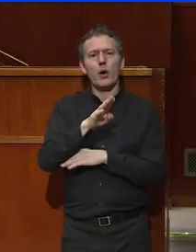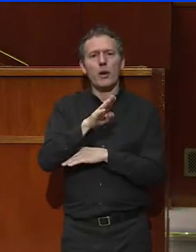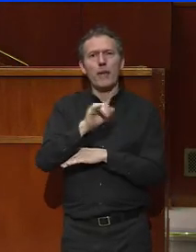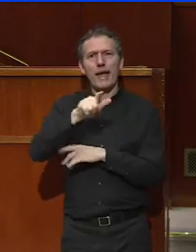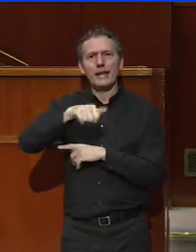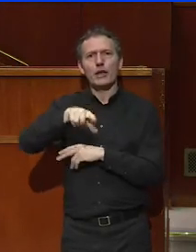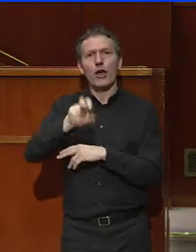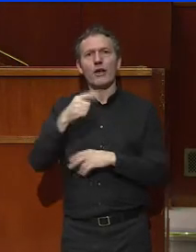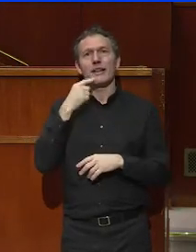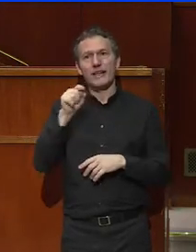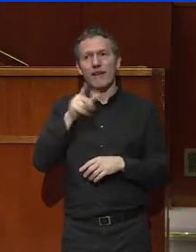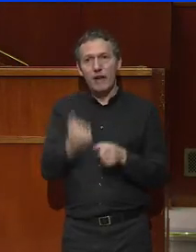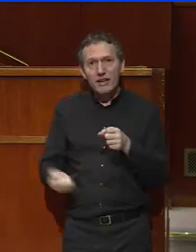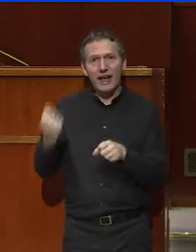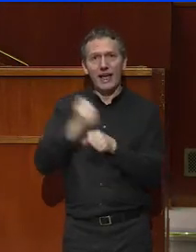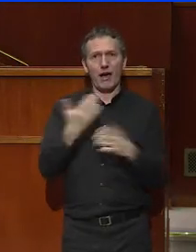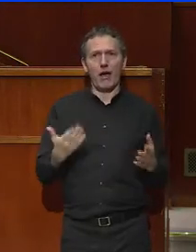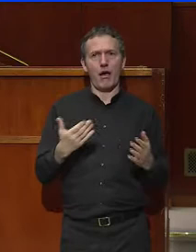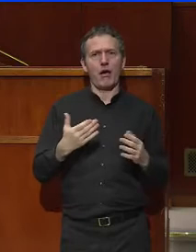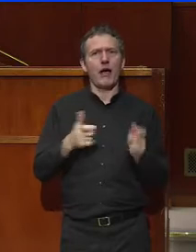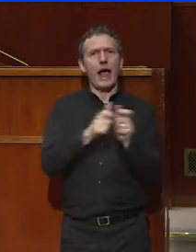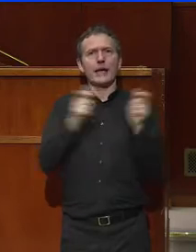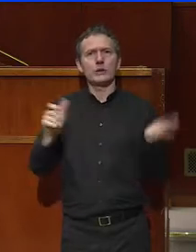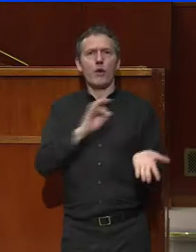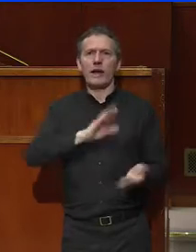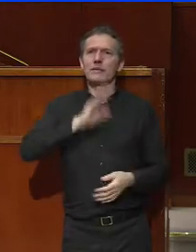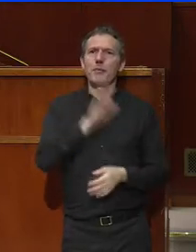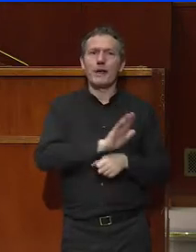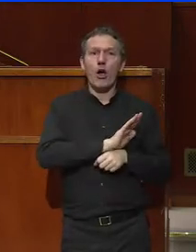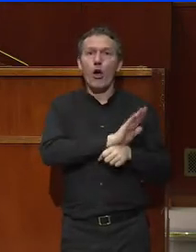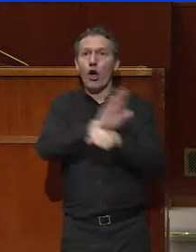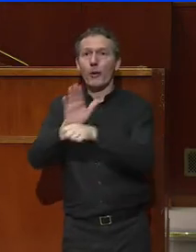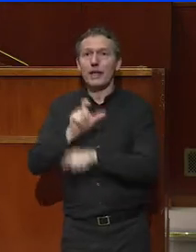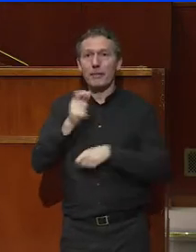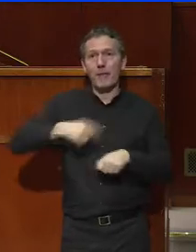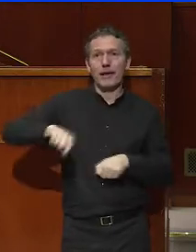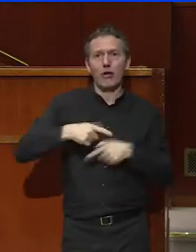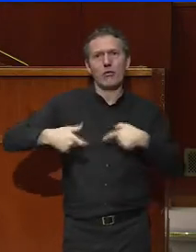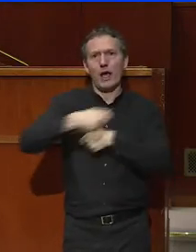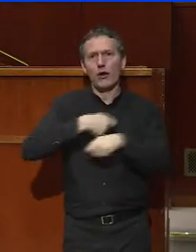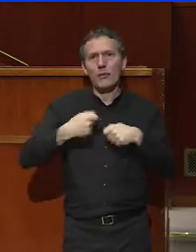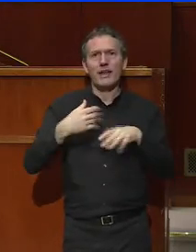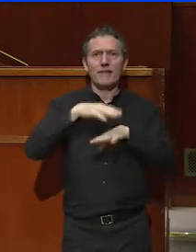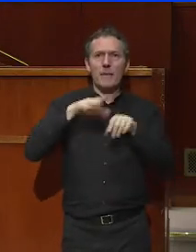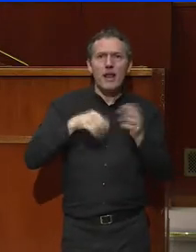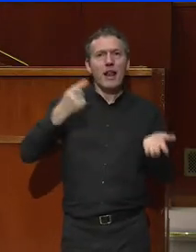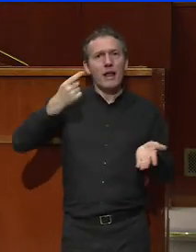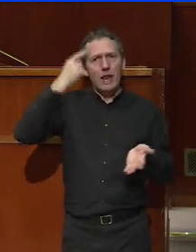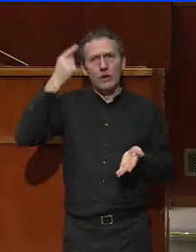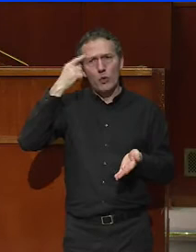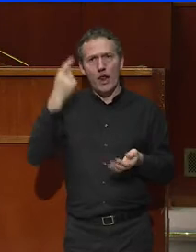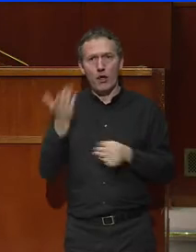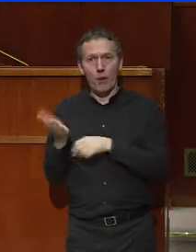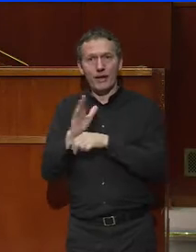'importance d'introduire dans nos institutions, je le cite, des représentants des organisations économiques, familiales, intellectuelles,